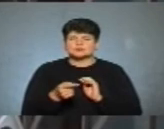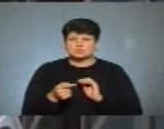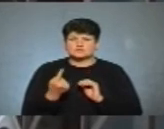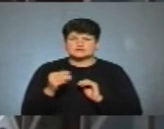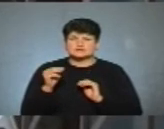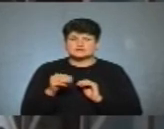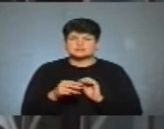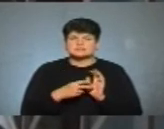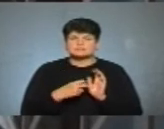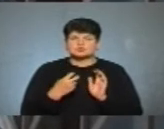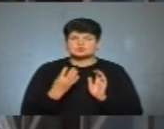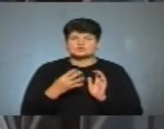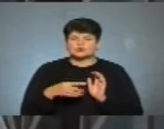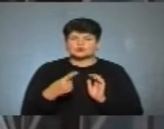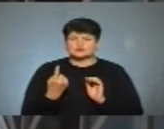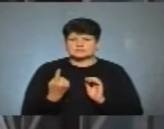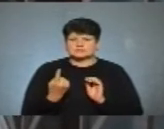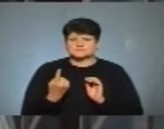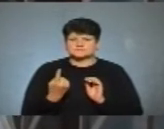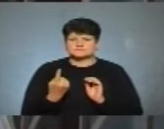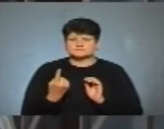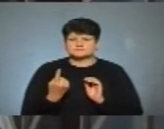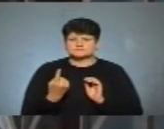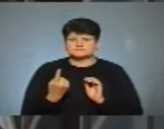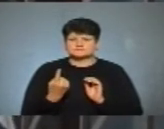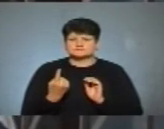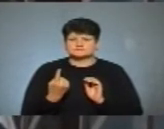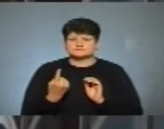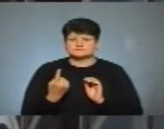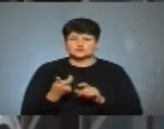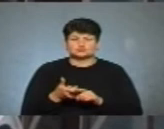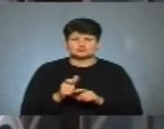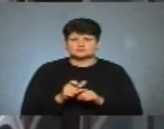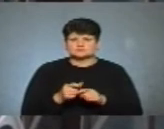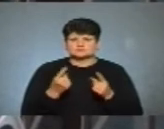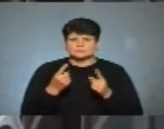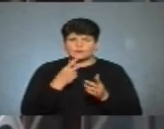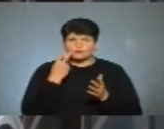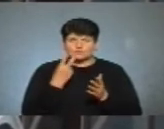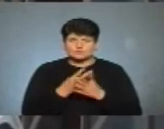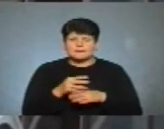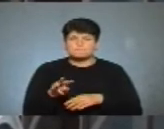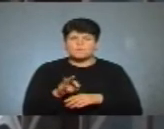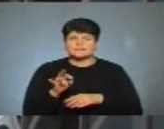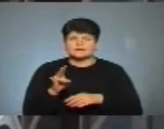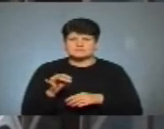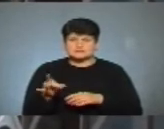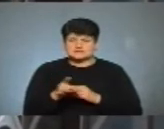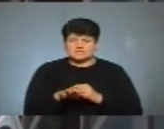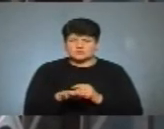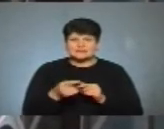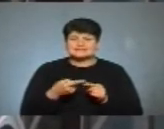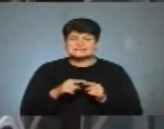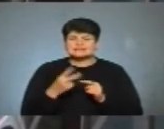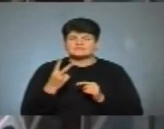1741 Дуже високий показник Монастирський район це